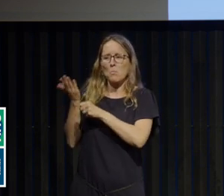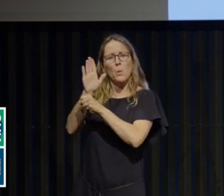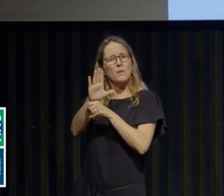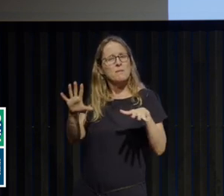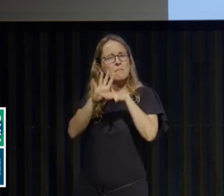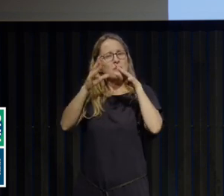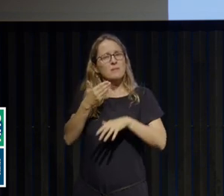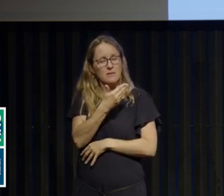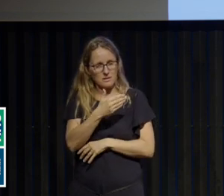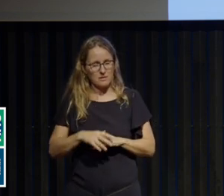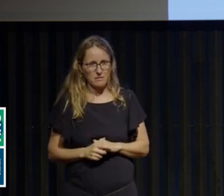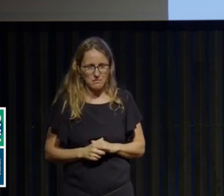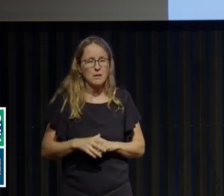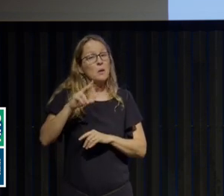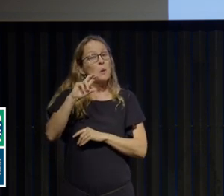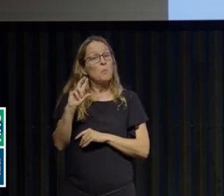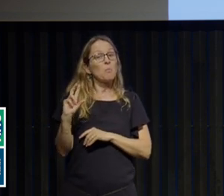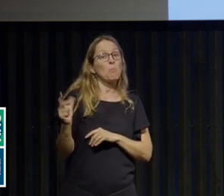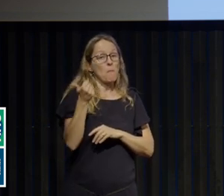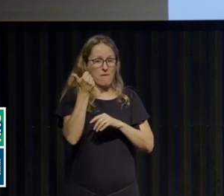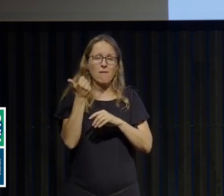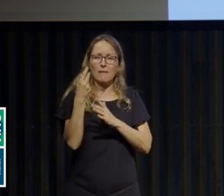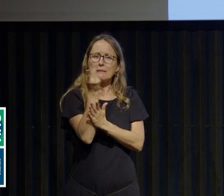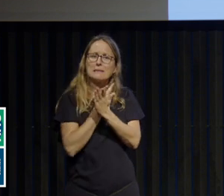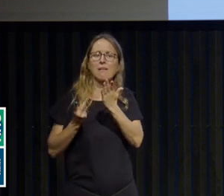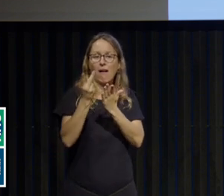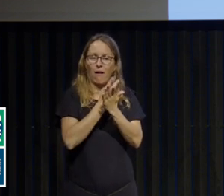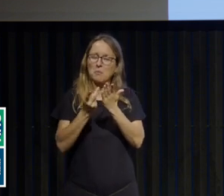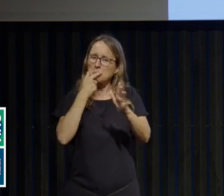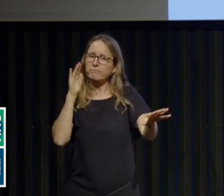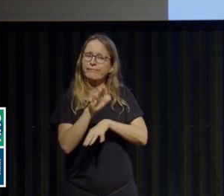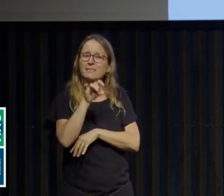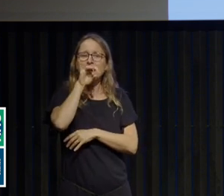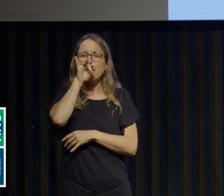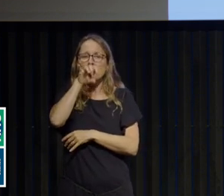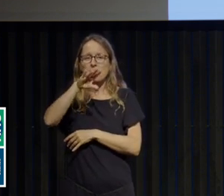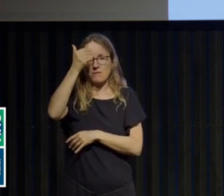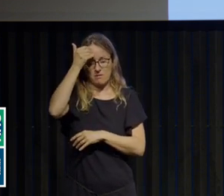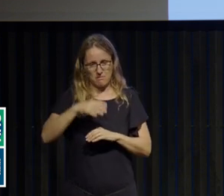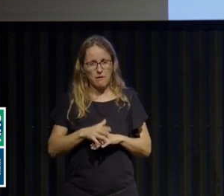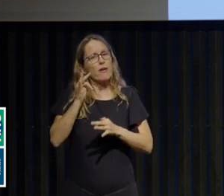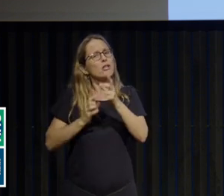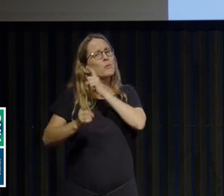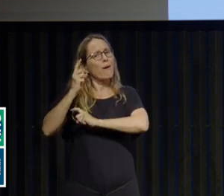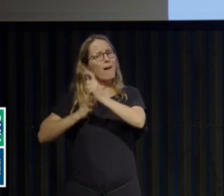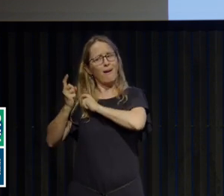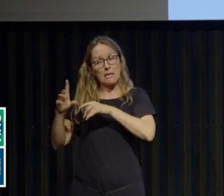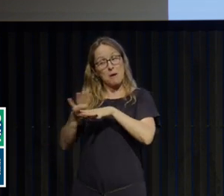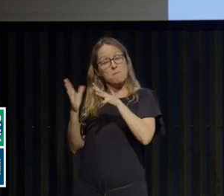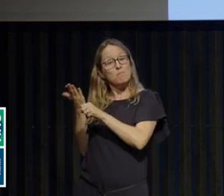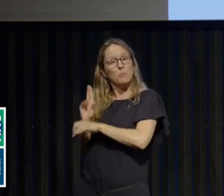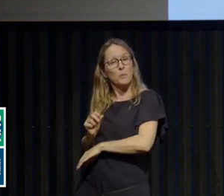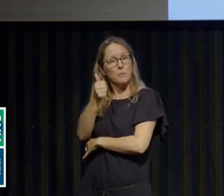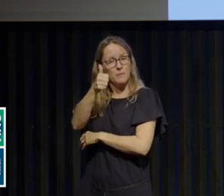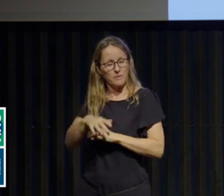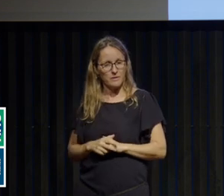aux premières descriptions de l'anorexie mentale sur un plan historique. Voilà, les descriptions,